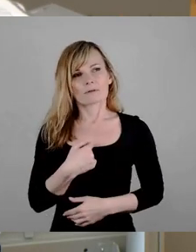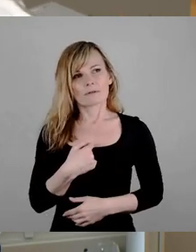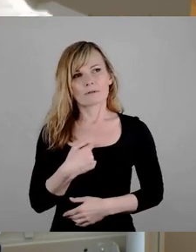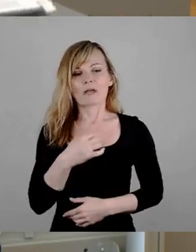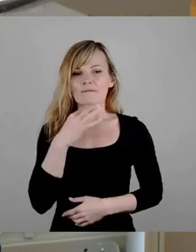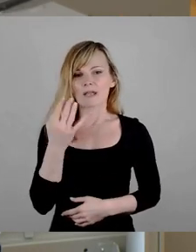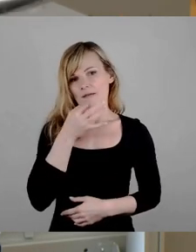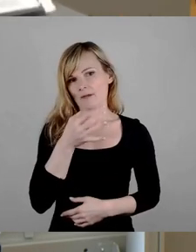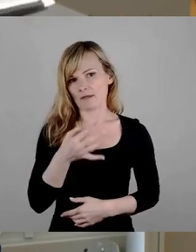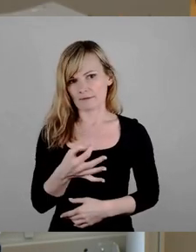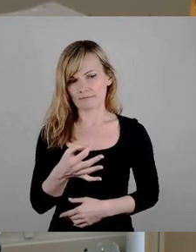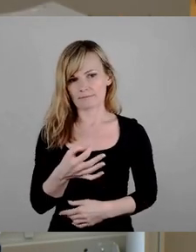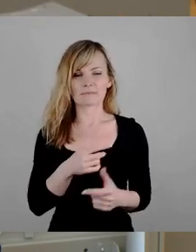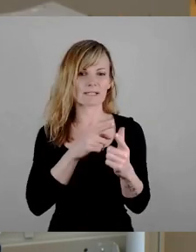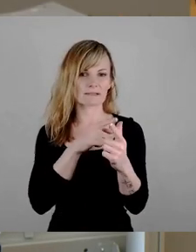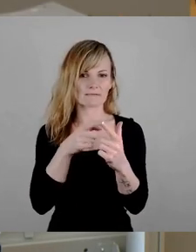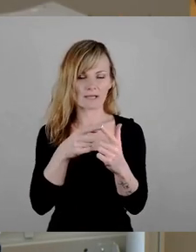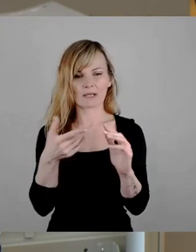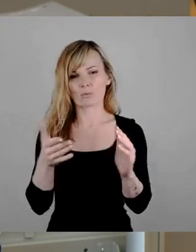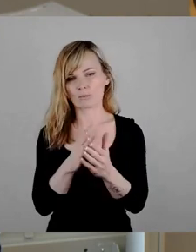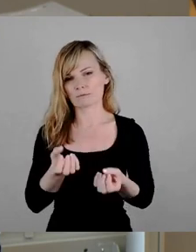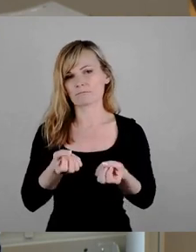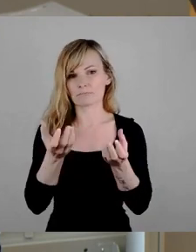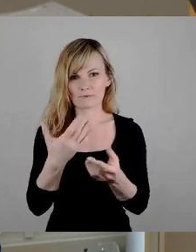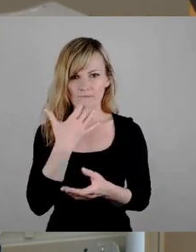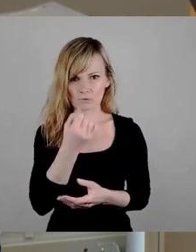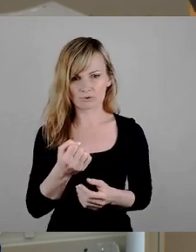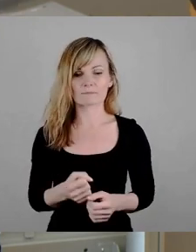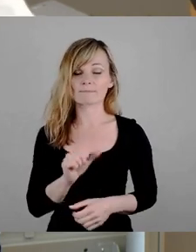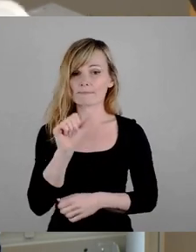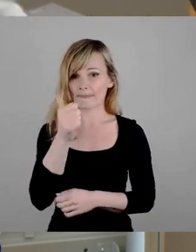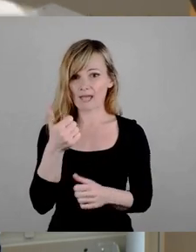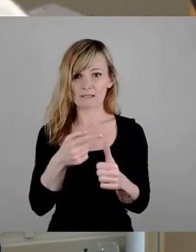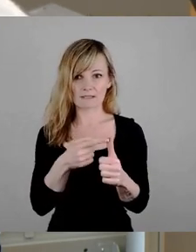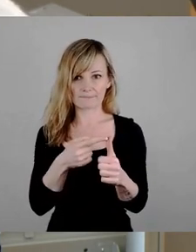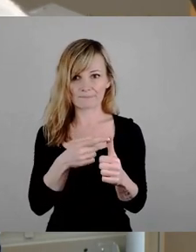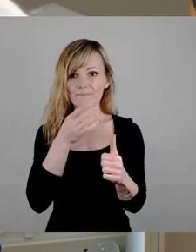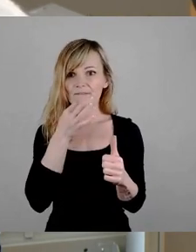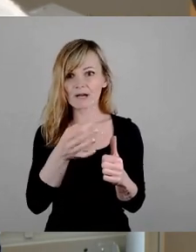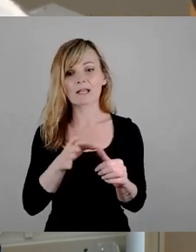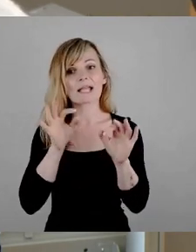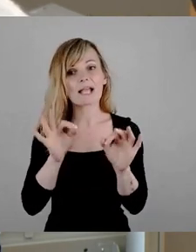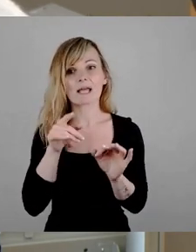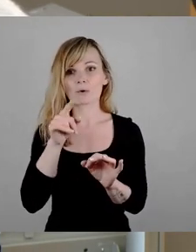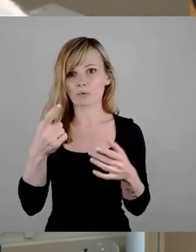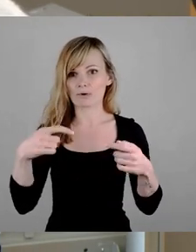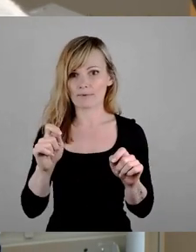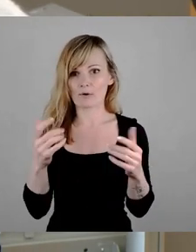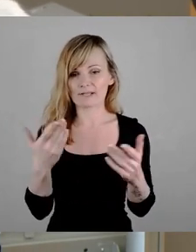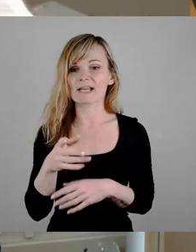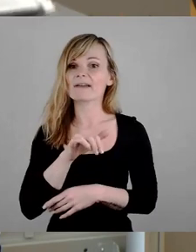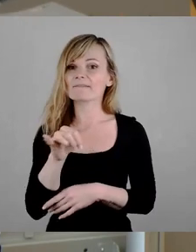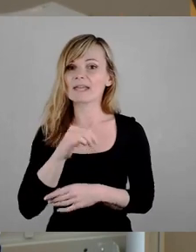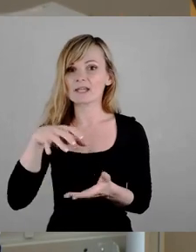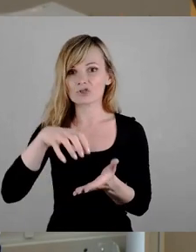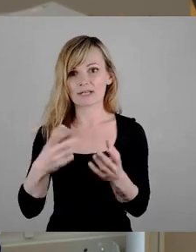möchte ich hier an der Stelle ganz kurz erwähnen. Die eine Frage ist natürlich, was entsteht dort ganz konkret? Welche städtebauliche Struktur schaffen wir in